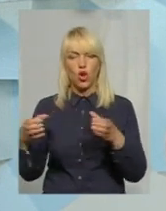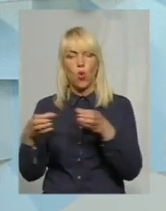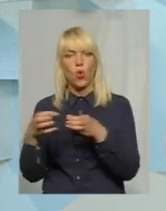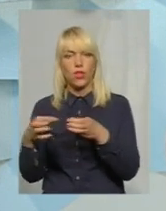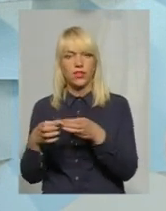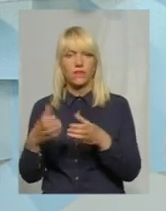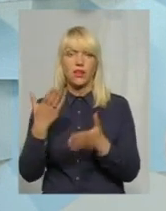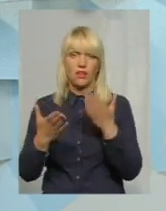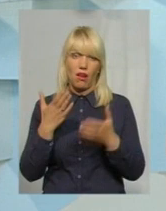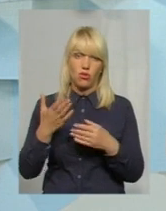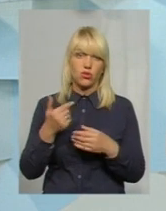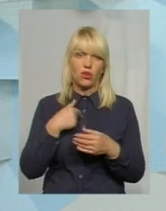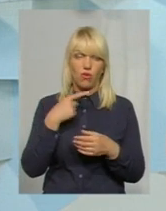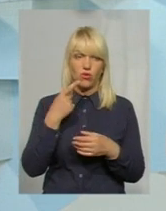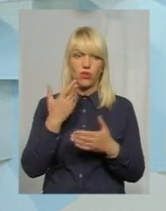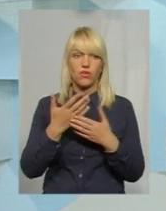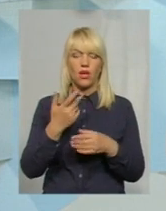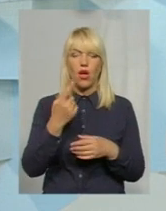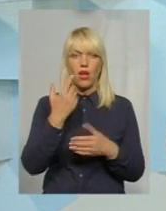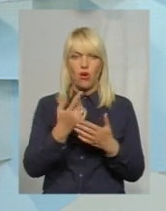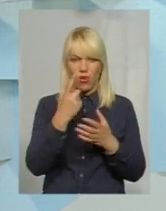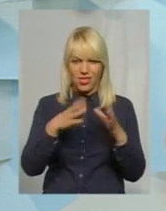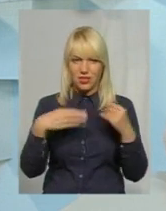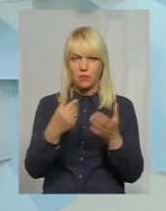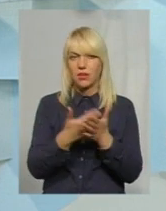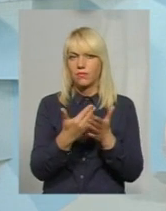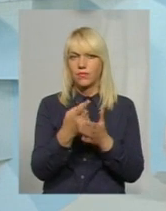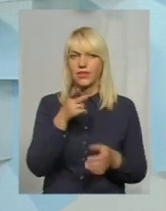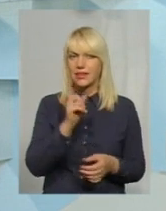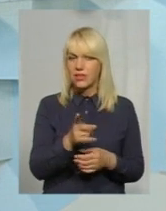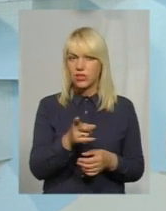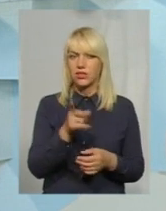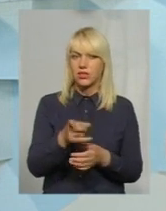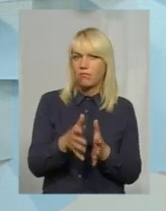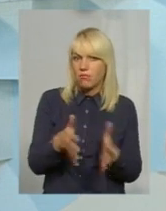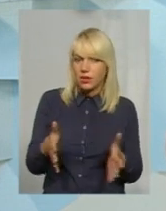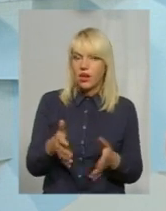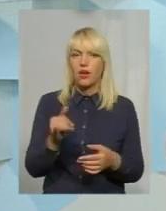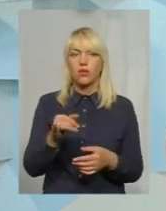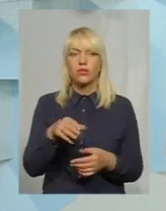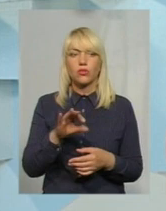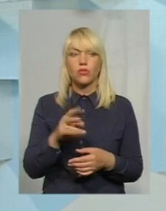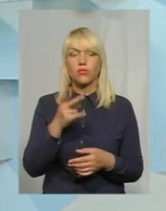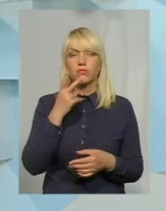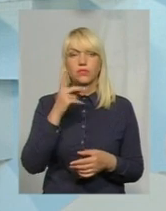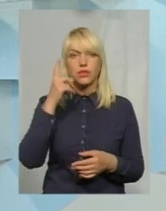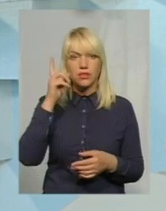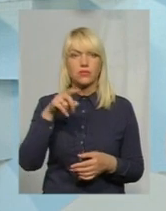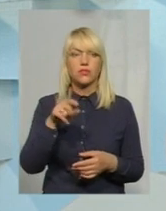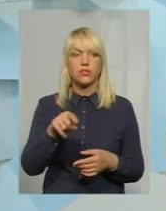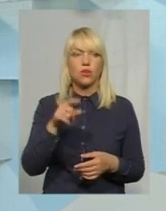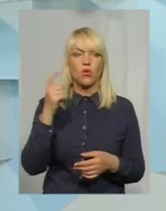Якщо я вже говорив, що більше тисячі стоїть одна сім'я, залежить від кількості, яка в нас сили, відповідно, це вже тої